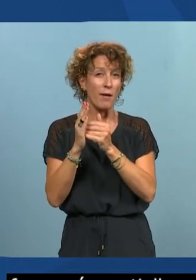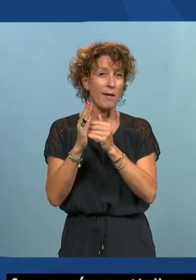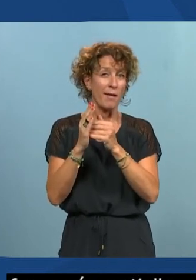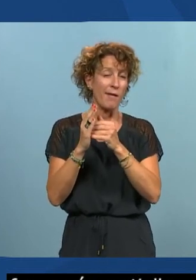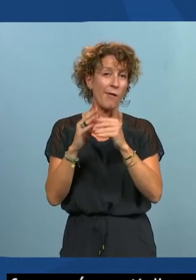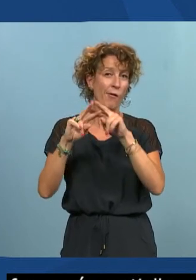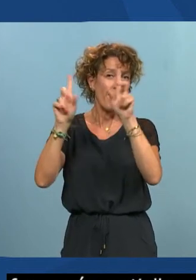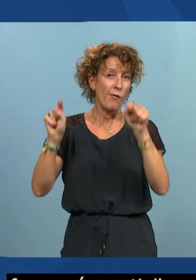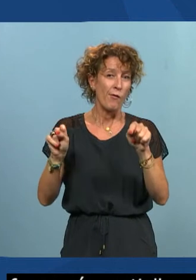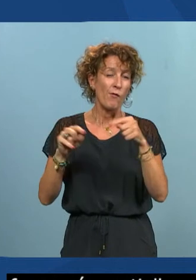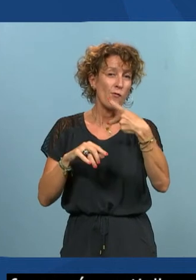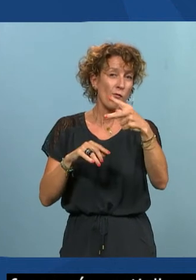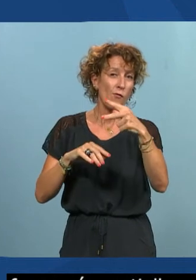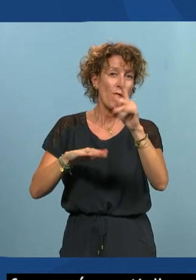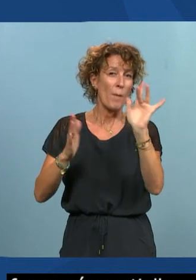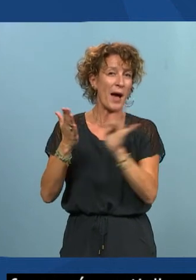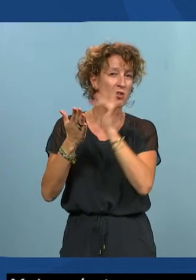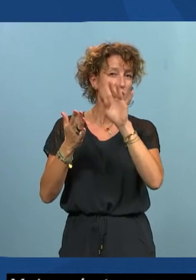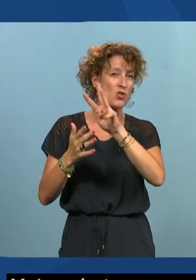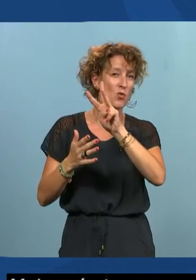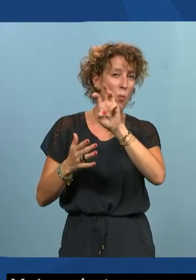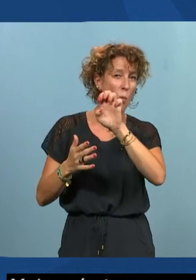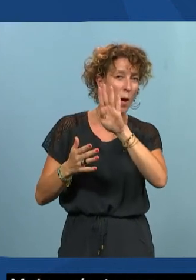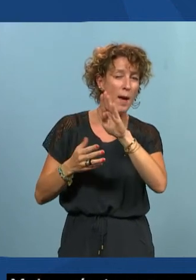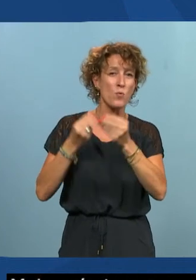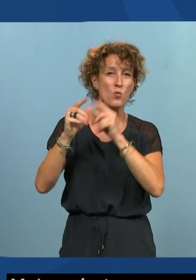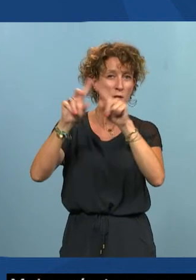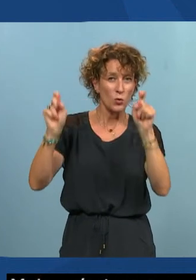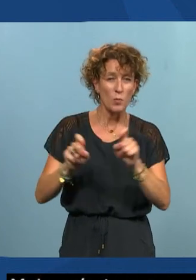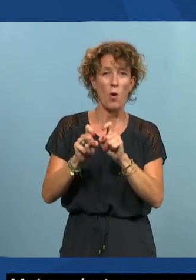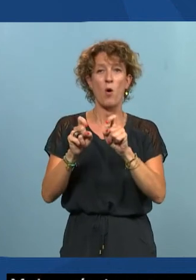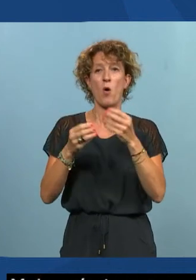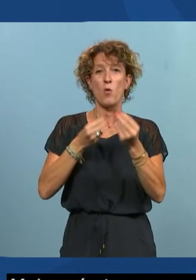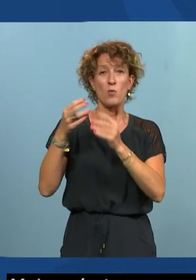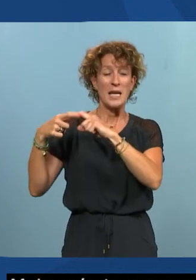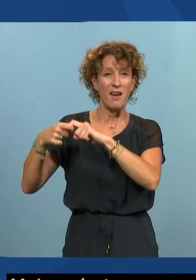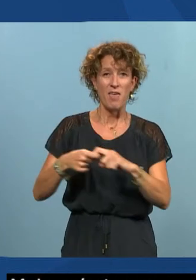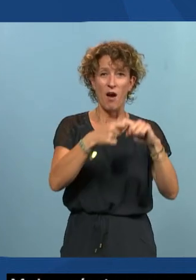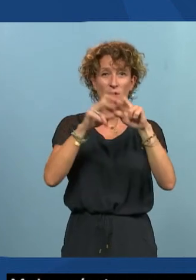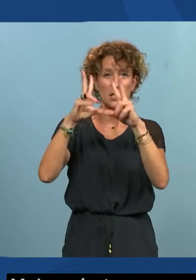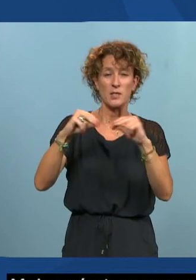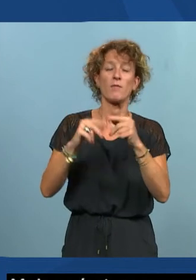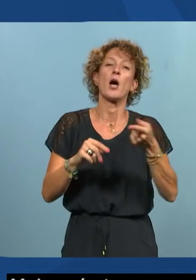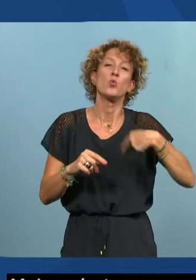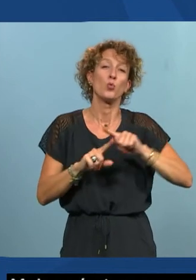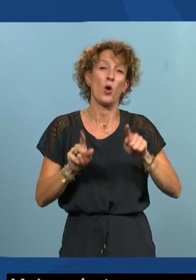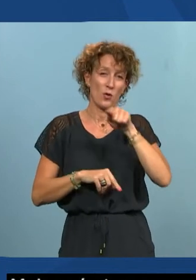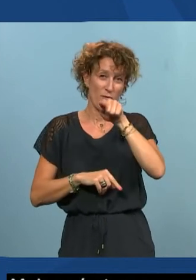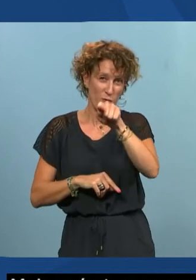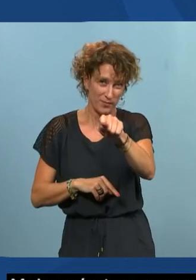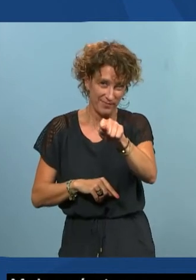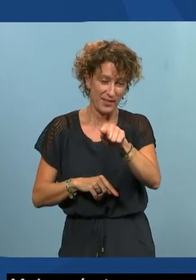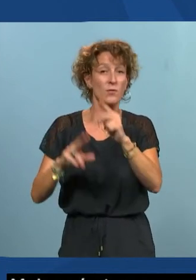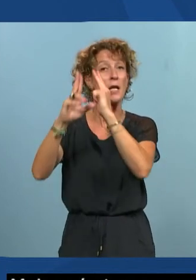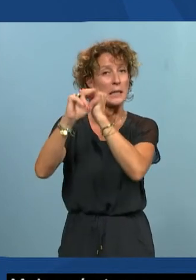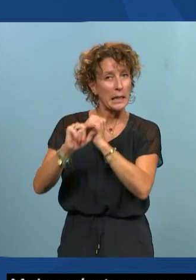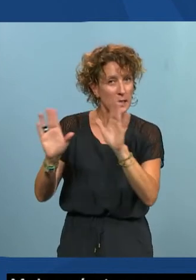pages web on va expliciter vos liens enfin c'est pas on va c'est vous qui allez expliciter vos liens qui allez décrire